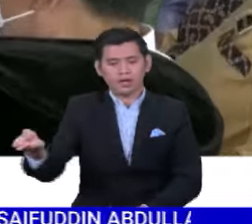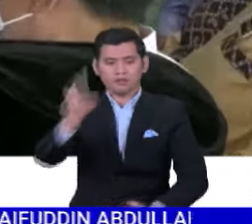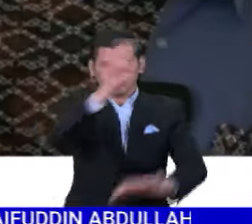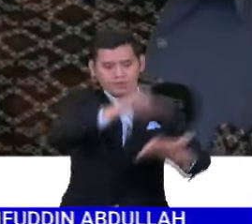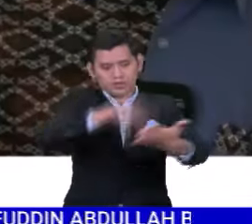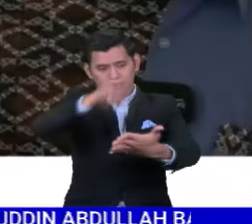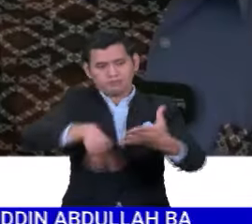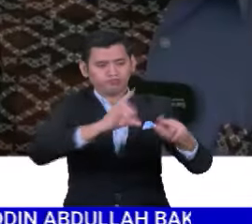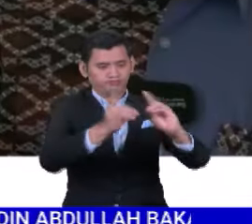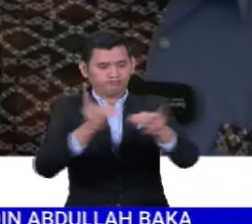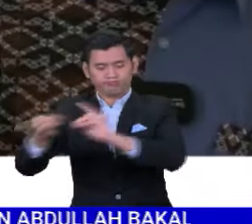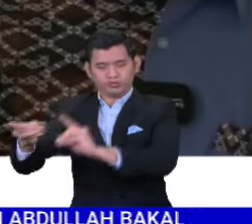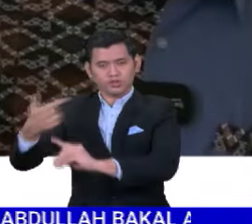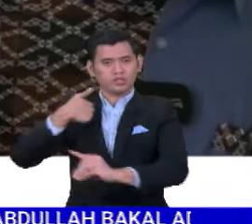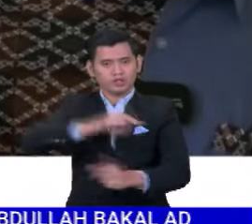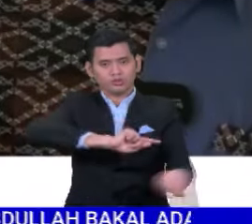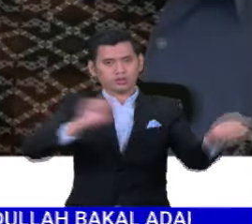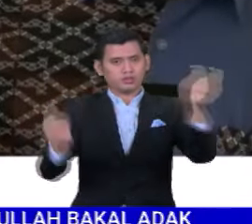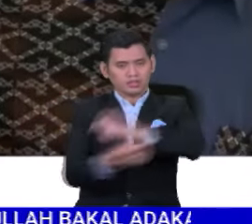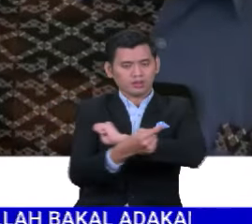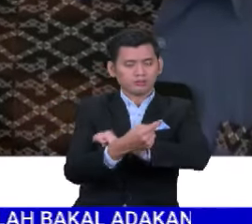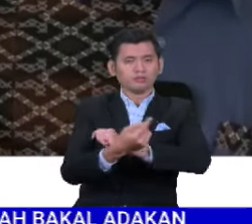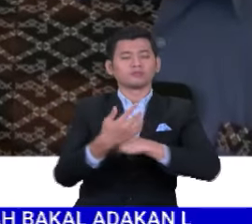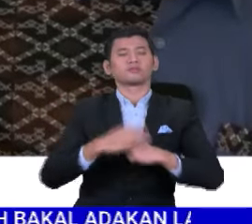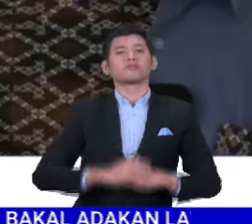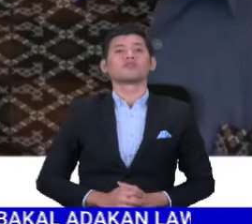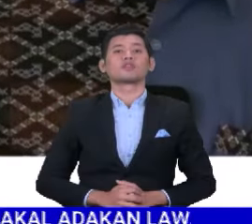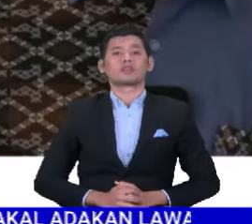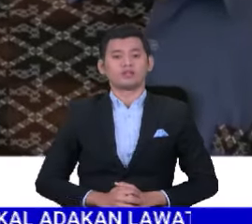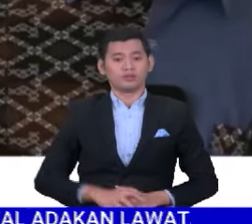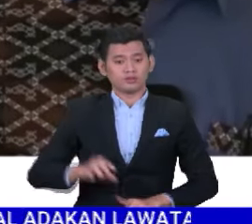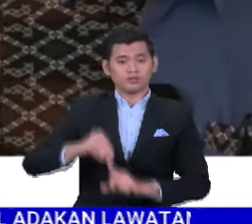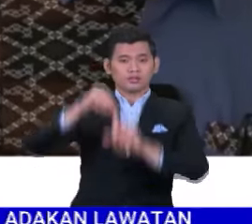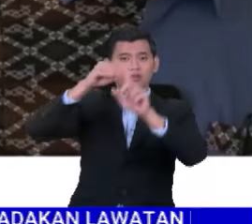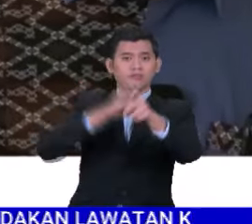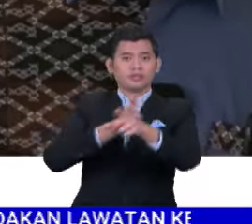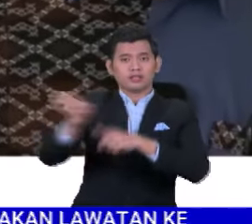ada di beberapa tempat lah khususnya dari segi kehakiman.